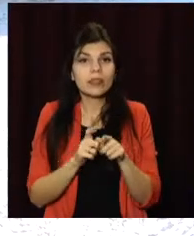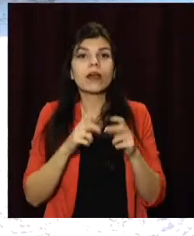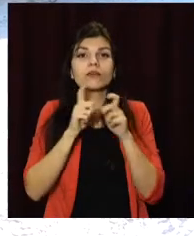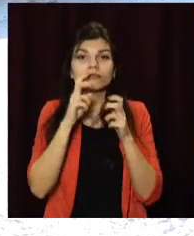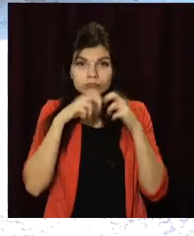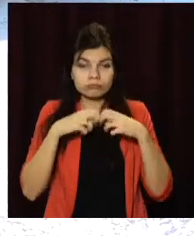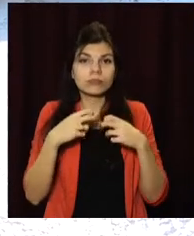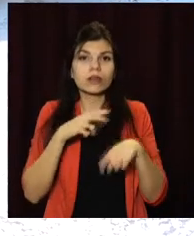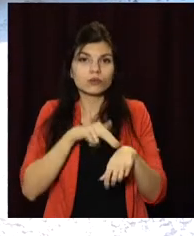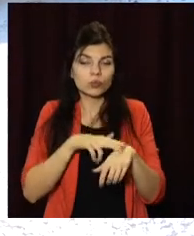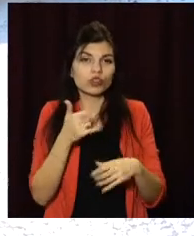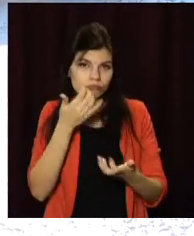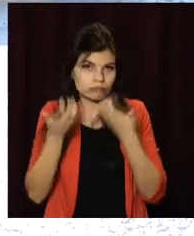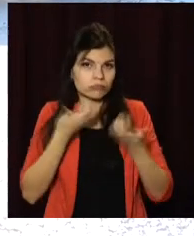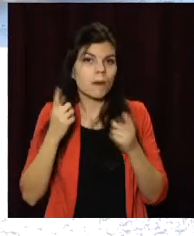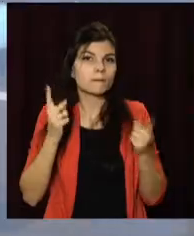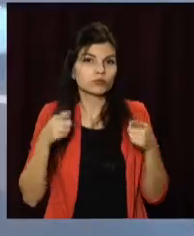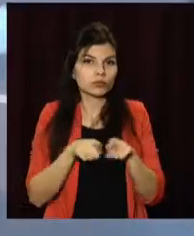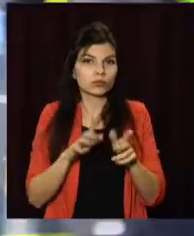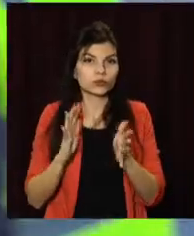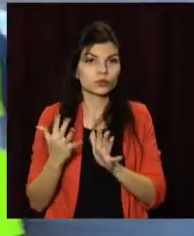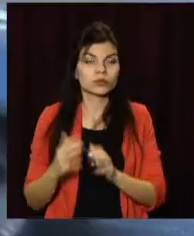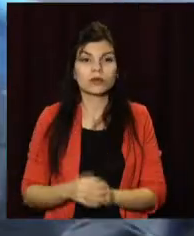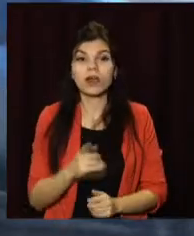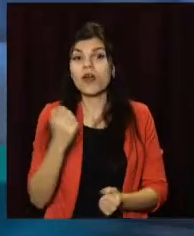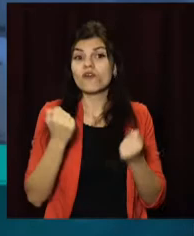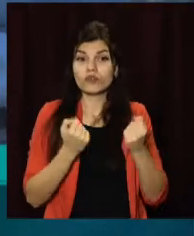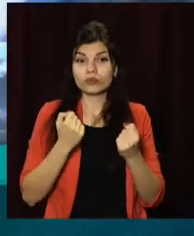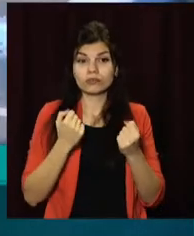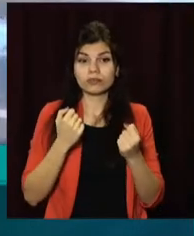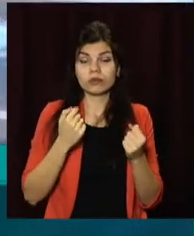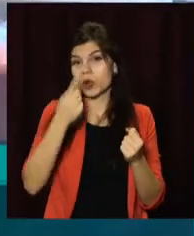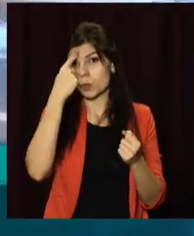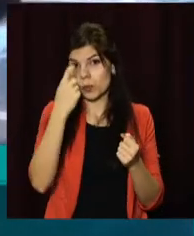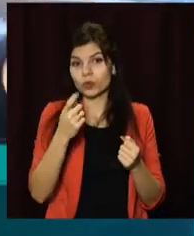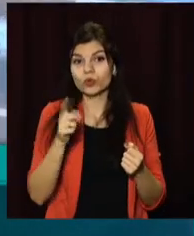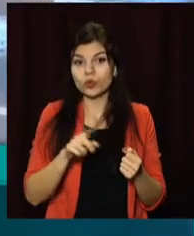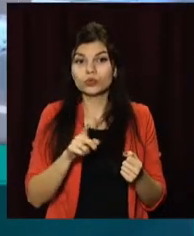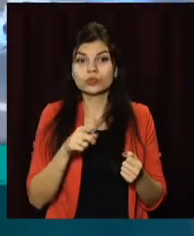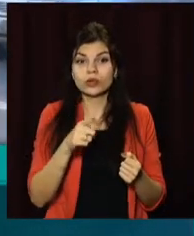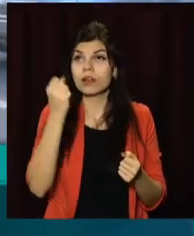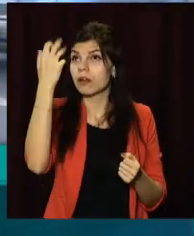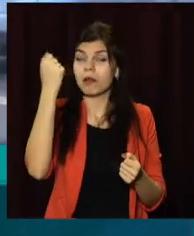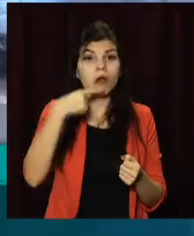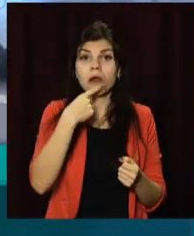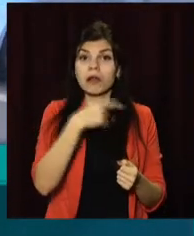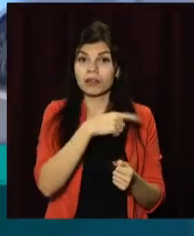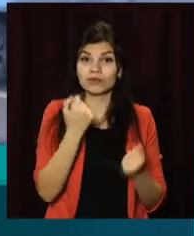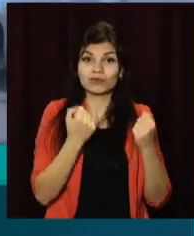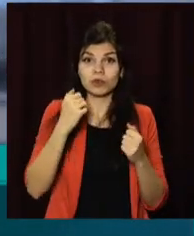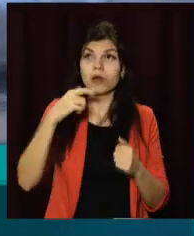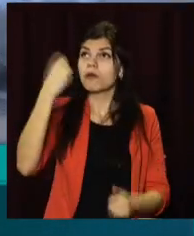ДТП зараз з'ясовують правоохоронці. Водій вантажівки повідомив про те, що даний світлофор не працював. Зараз ми